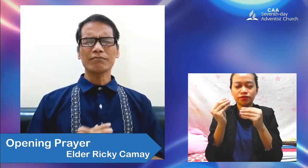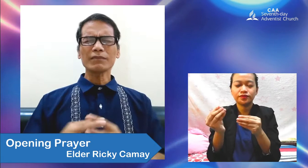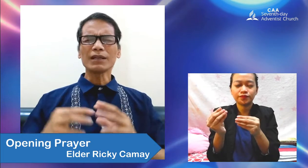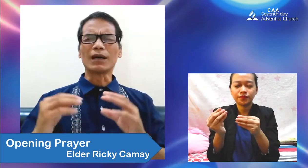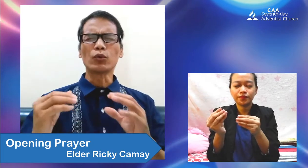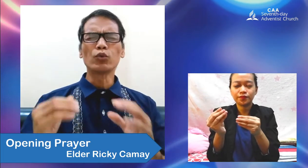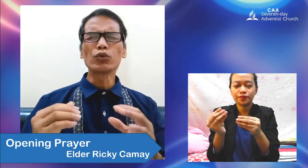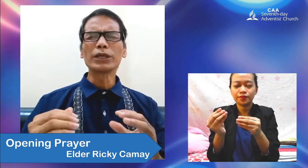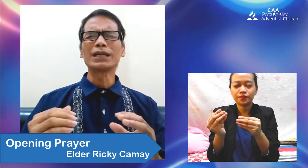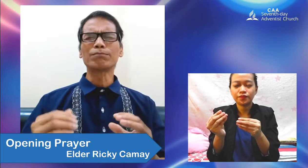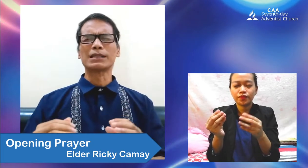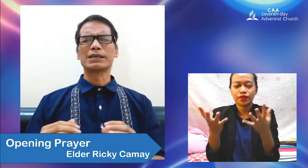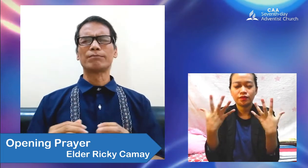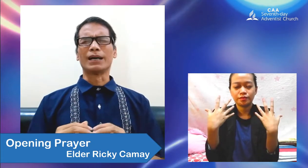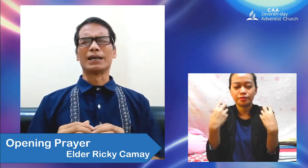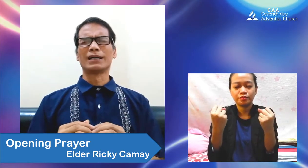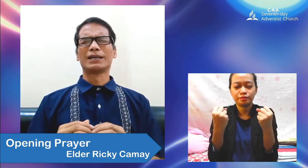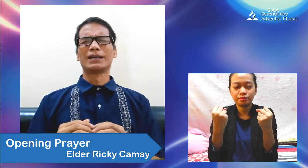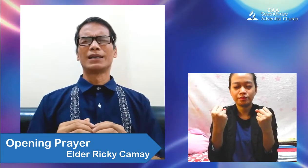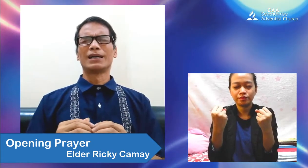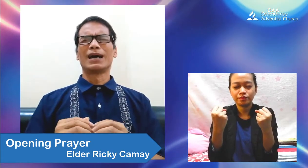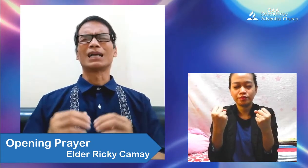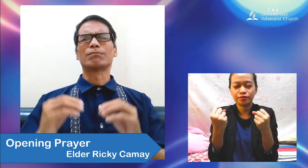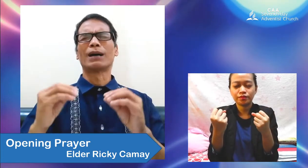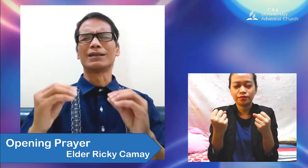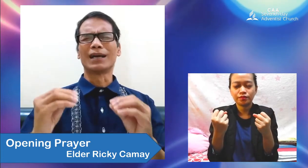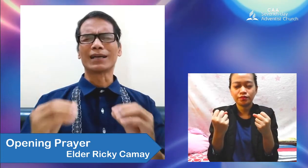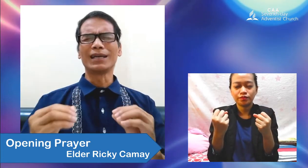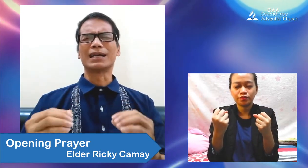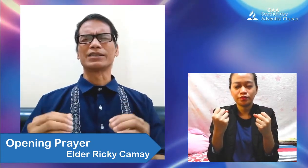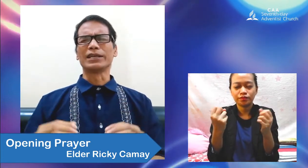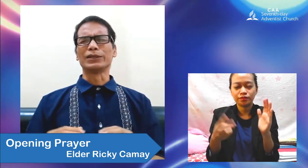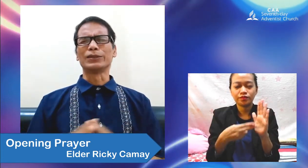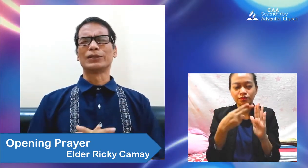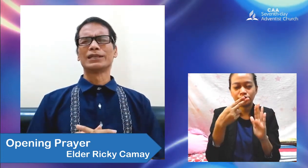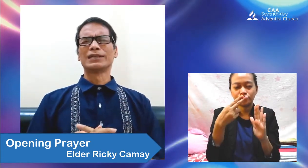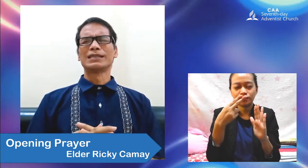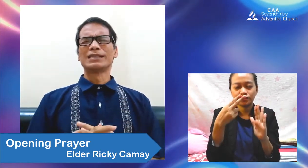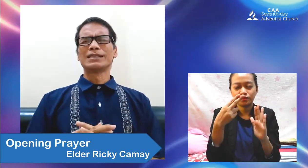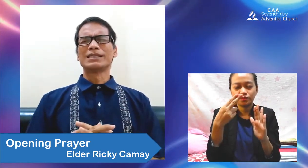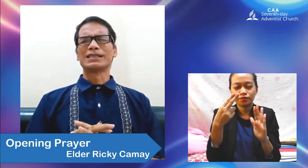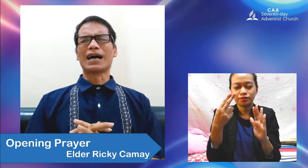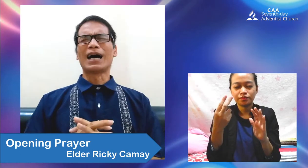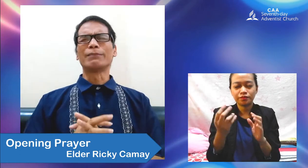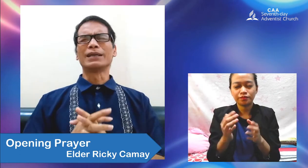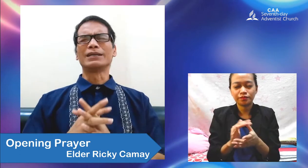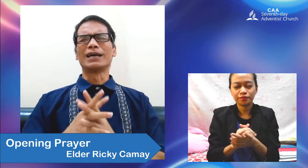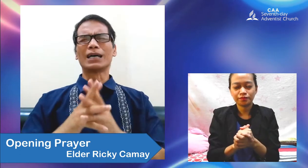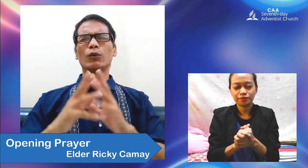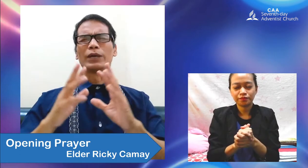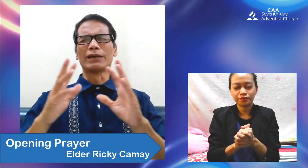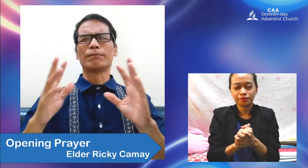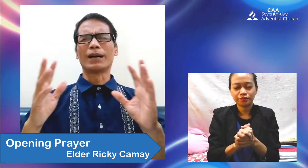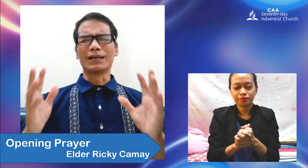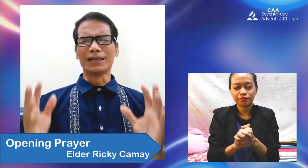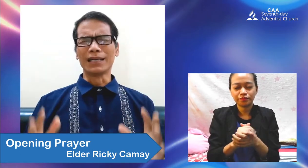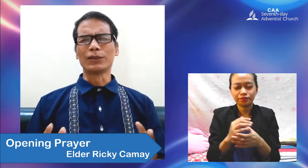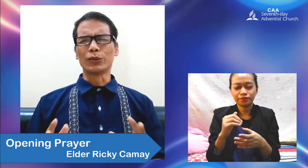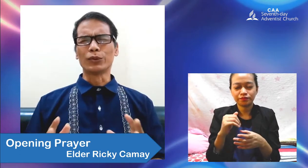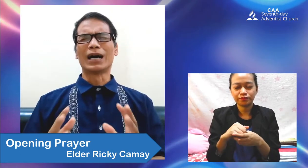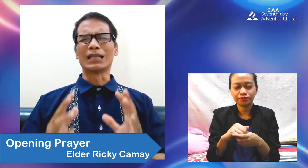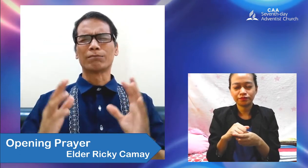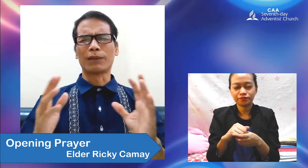na uri ng pagsamba at pagdakila sa inyo sa aming gagawin